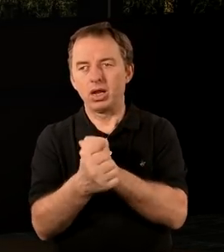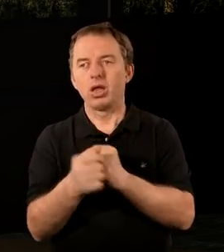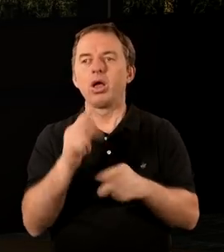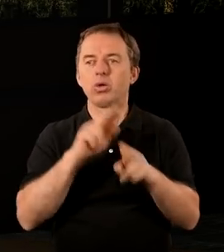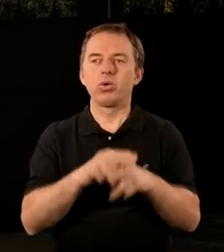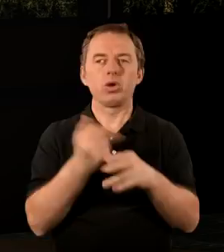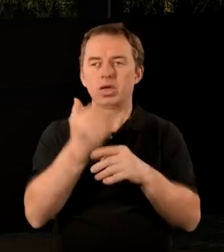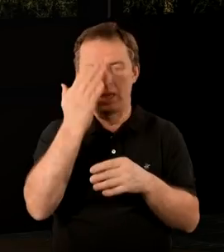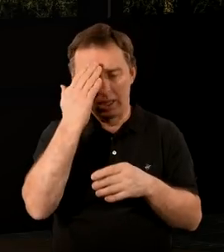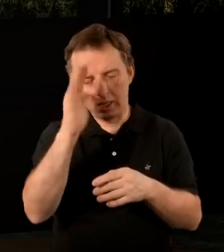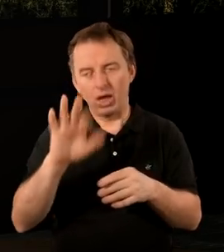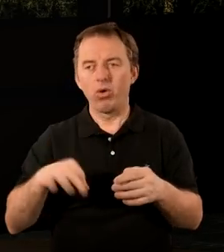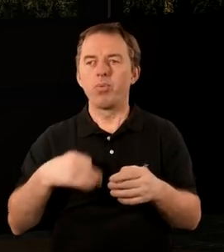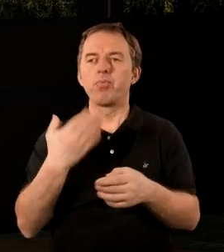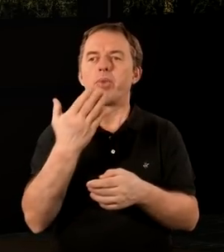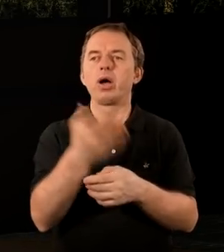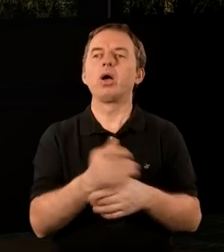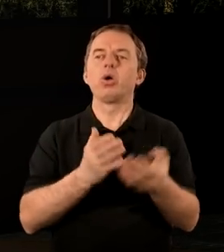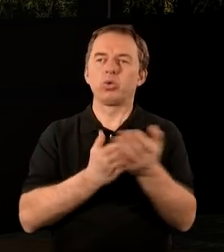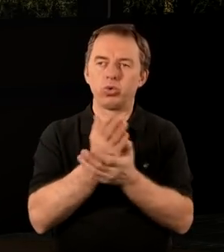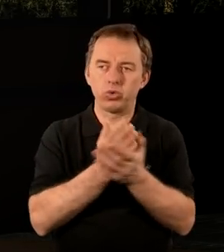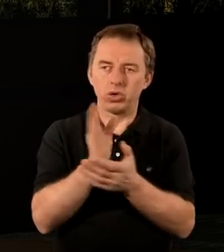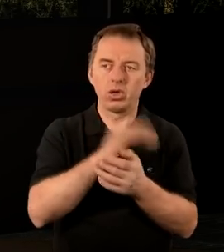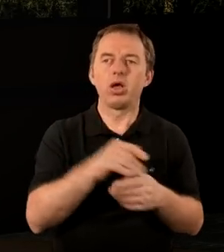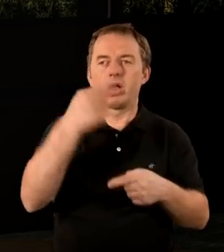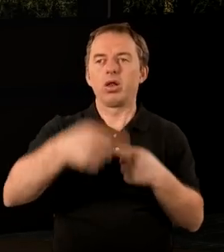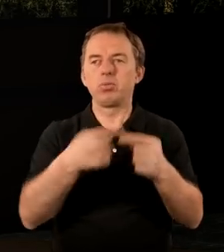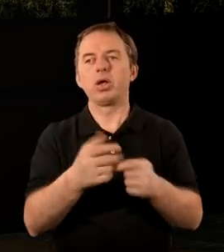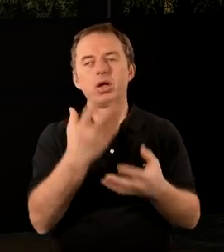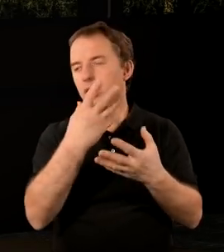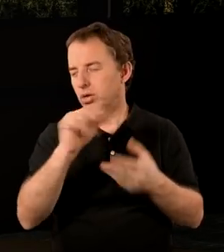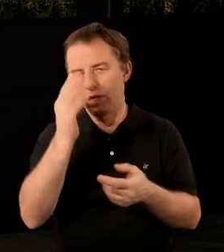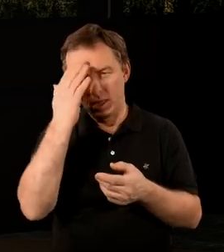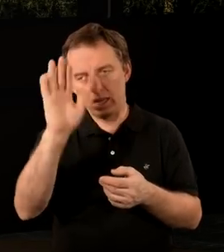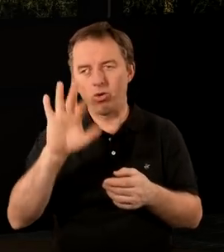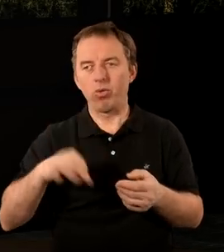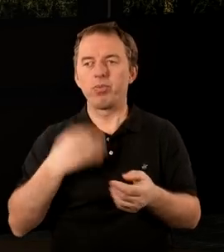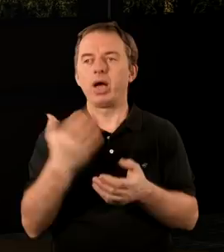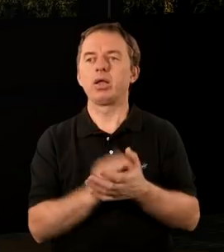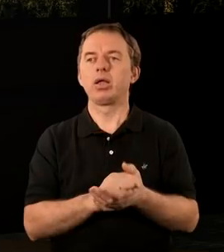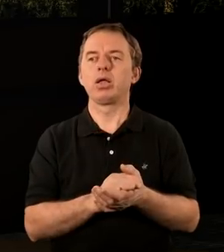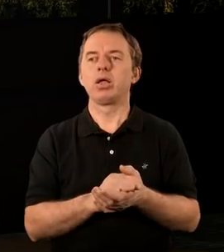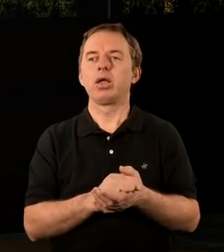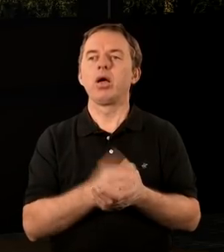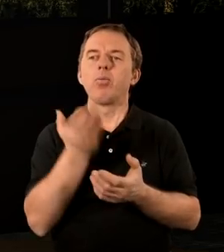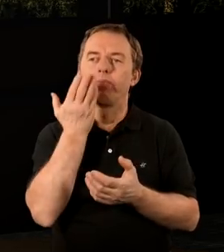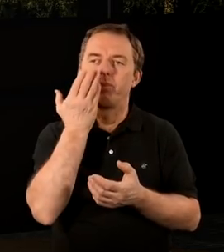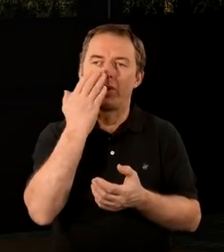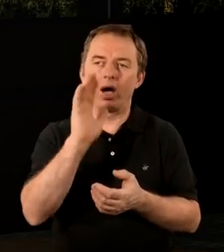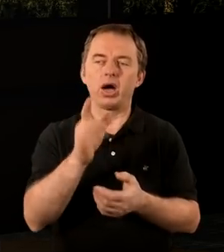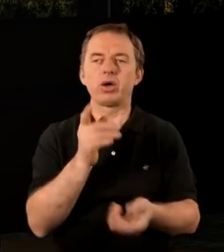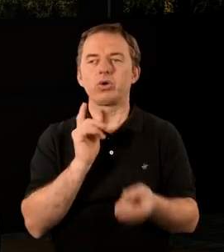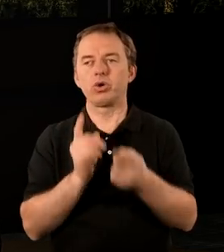przyszło pokolenie, które już nie znało Pana. Ich rodzice służyli Bogu, a kolejne pokolenie już nie znało Pana. Zachodzą te zmiany